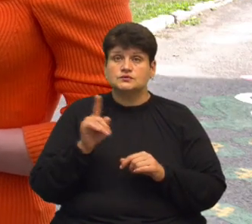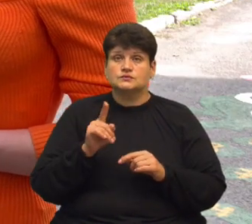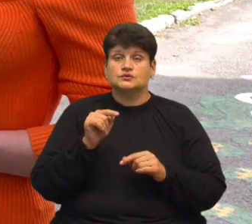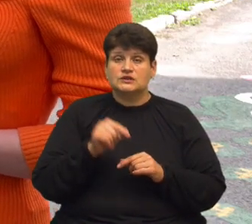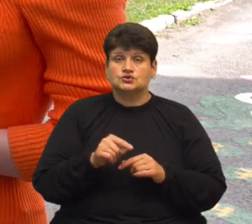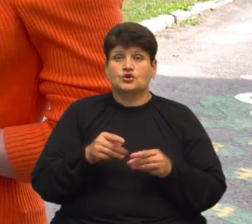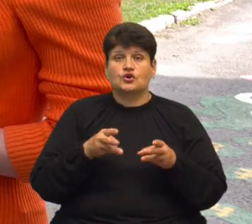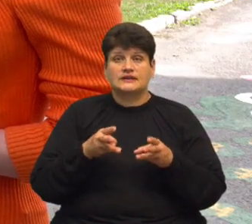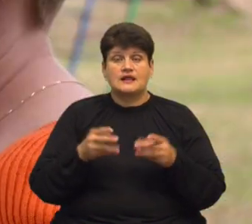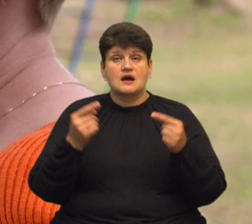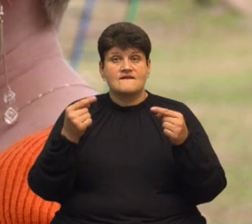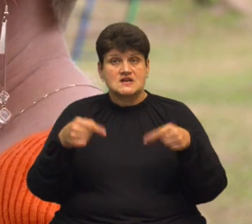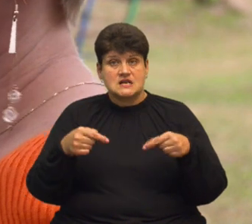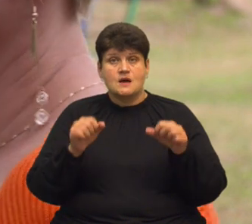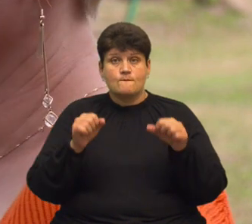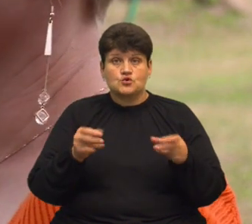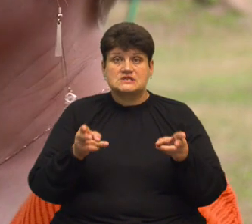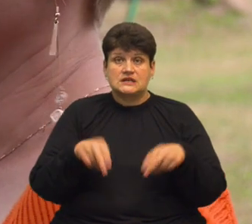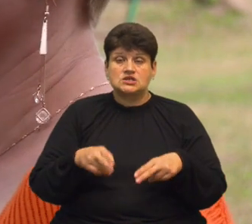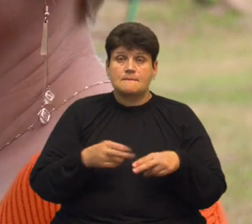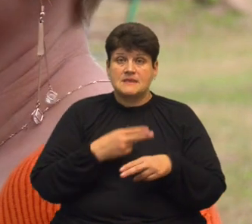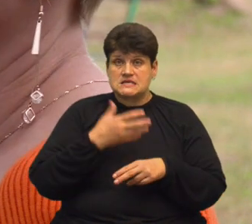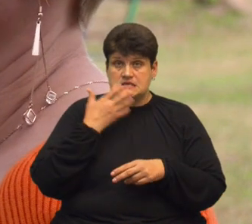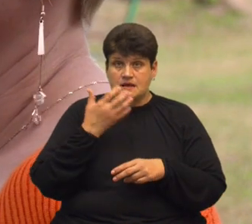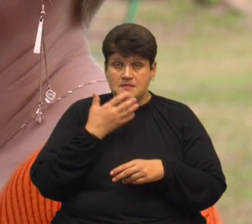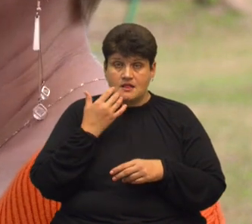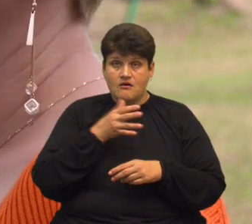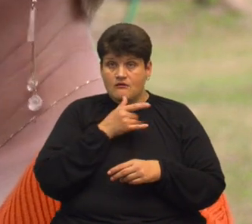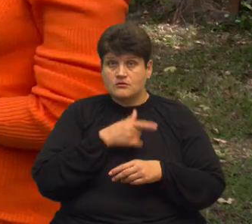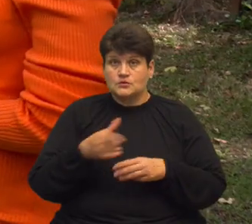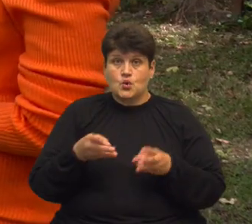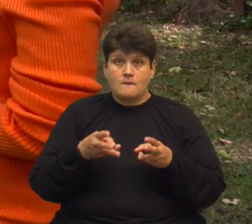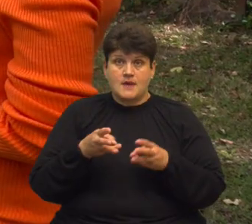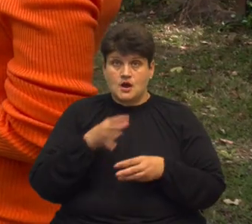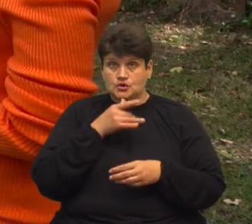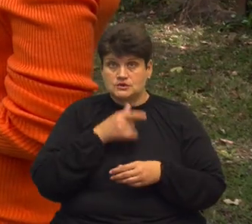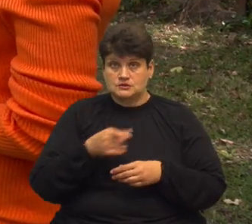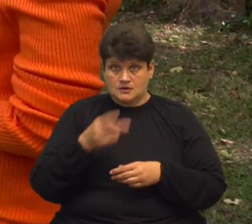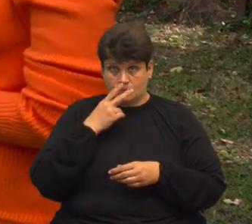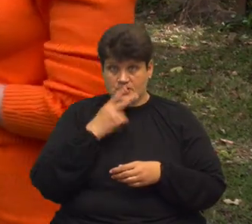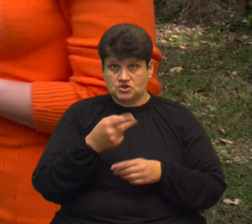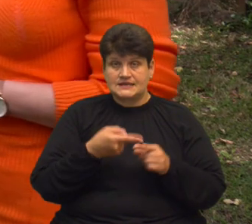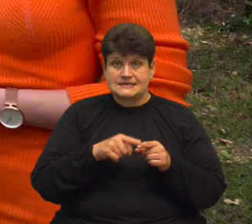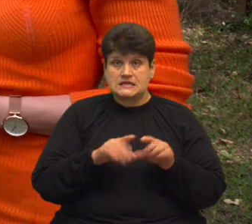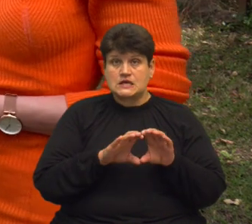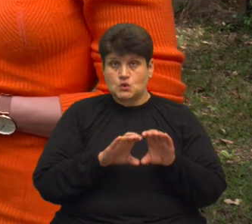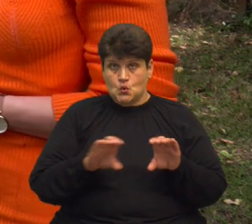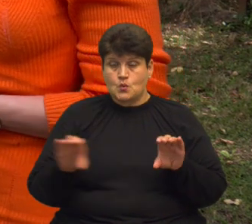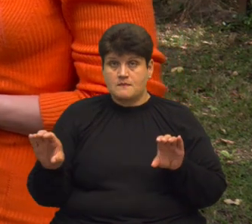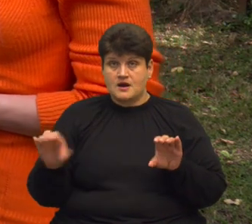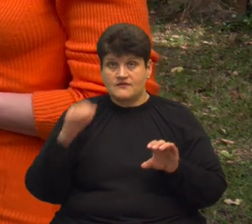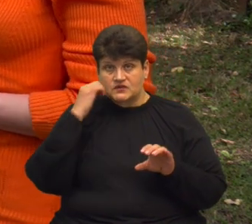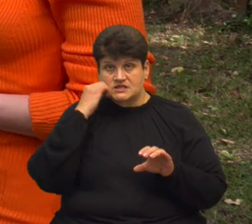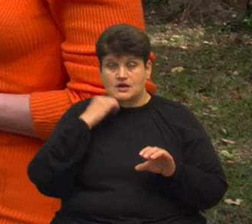що котельня аварійна, можуть залишитися без тепла під час опалювального сезону. Бачите, оця труба, яка йде від старої